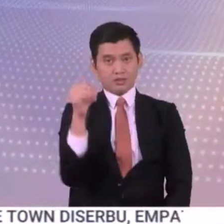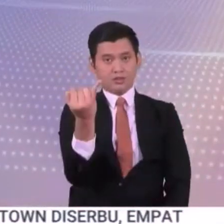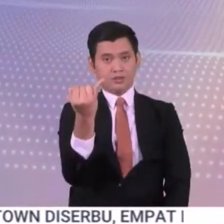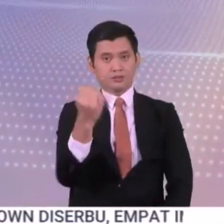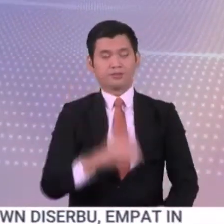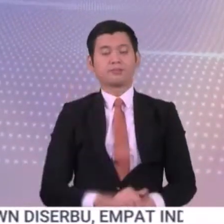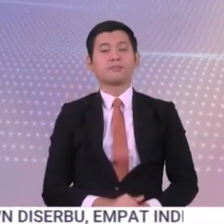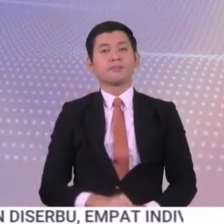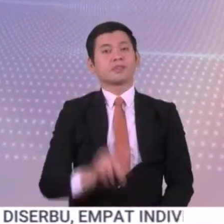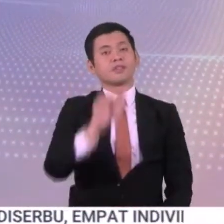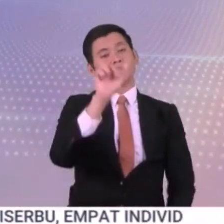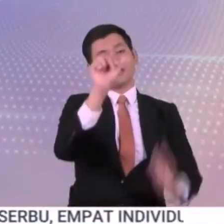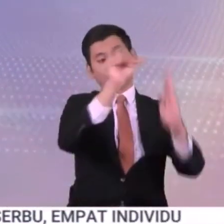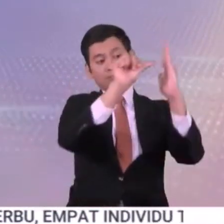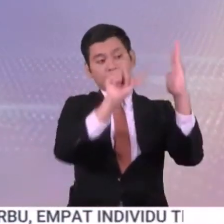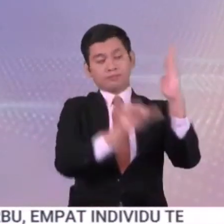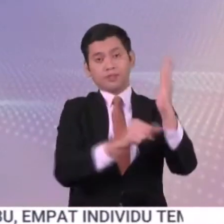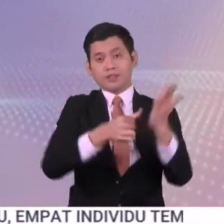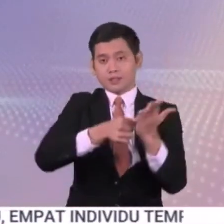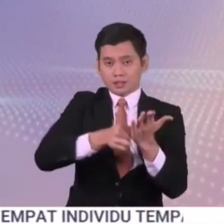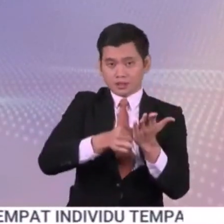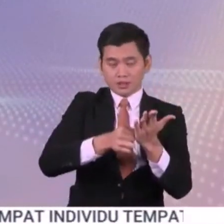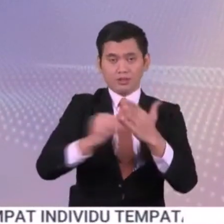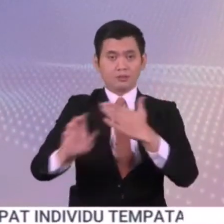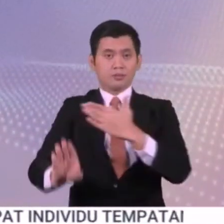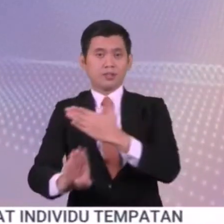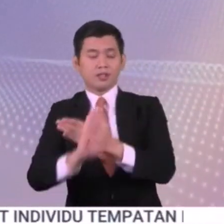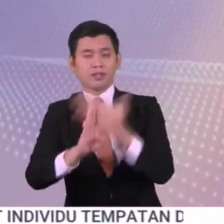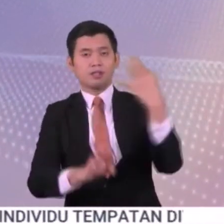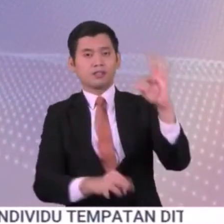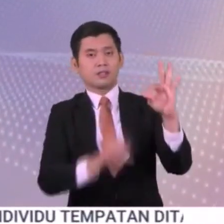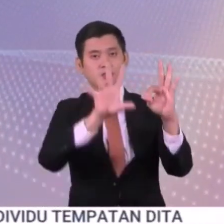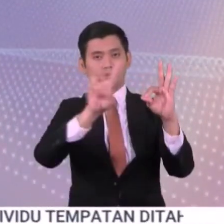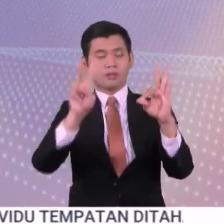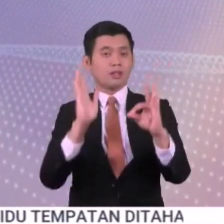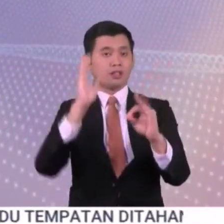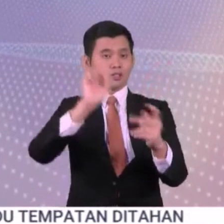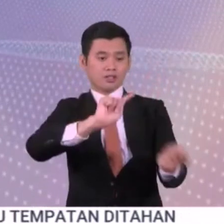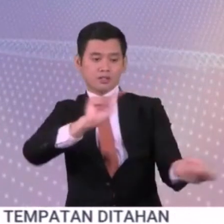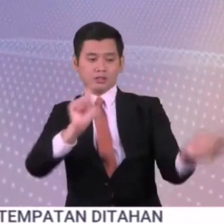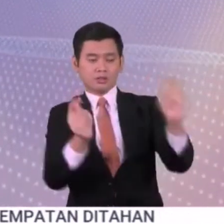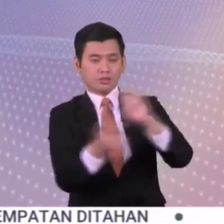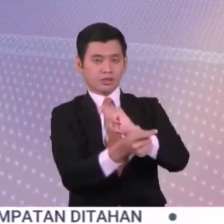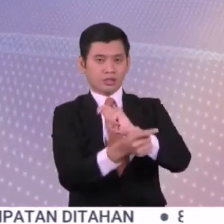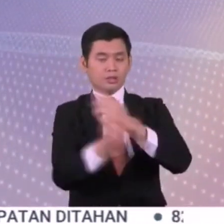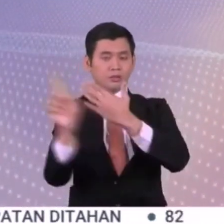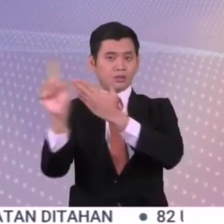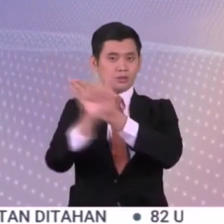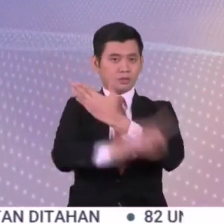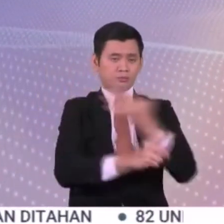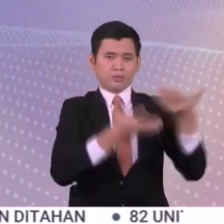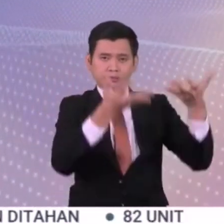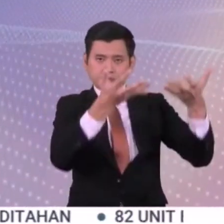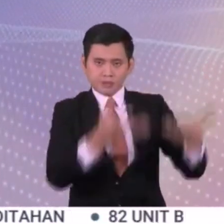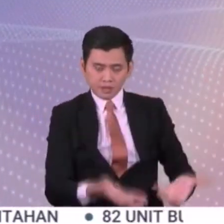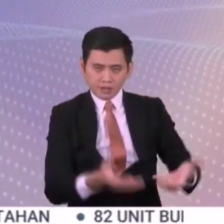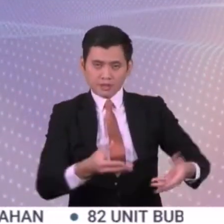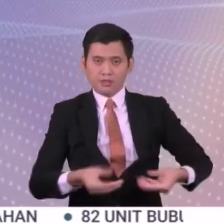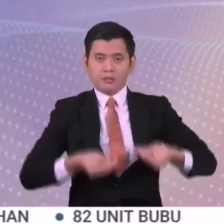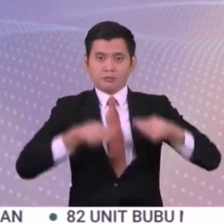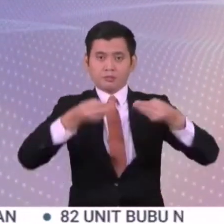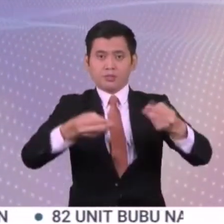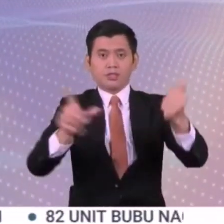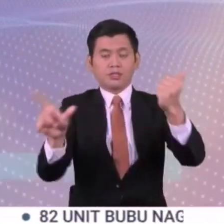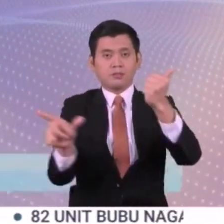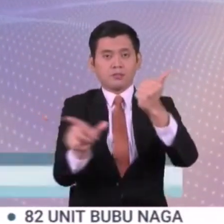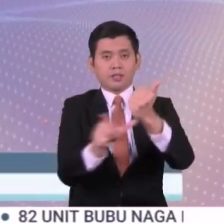Akta dadah berbahaya 1952 akan dipindah bagi membolehkan hukuman lebih berat dikenakan. Timbalan Perdana Menteri, Datuk Suri